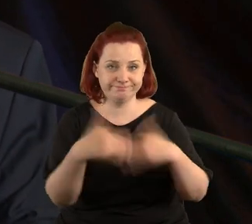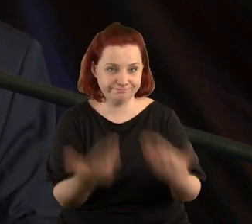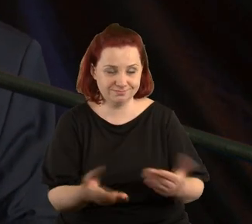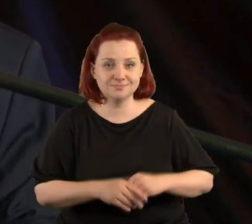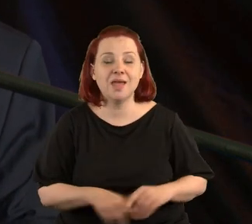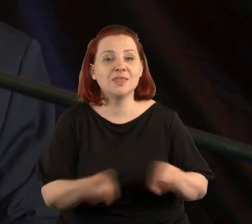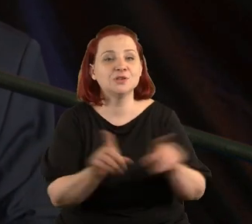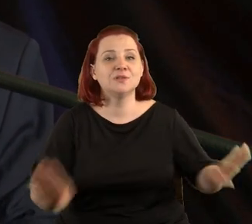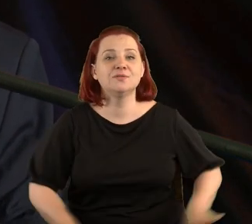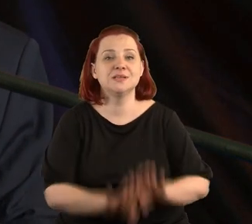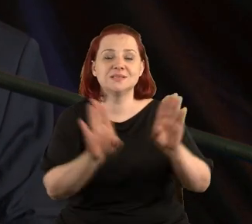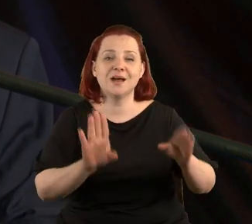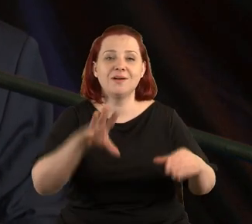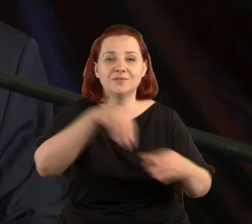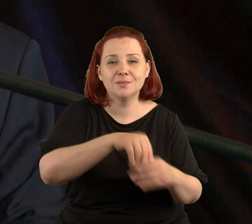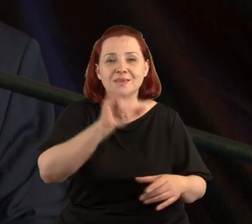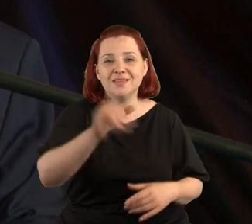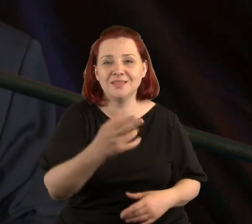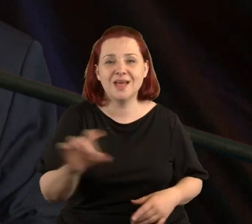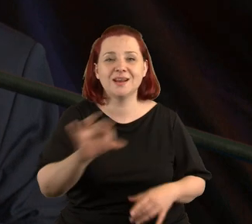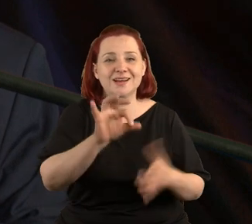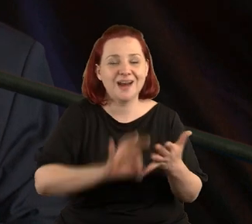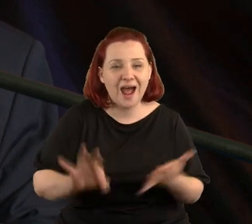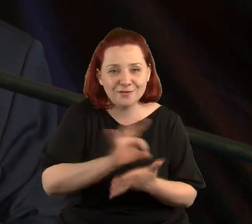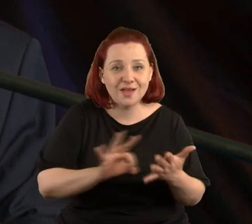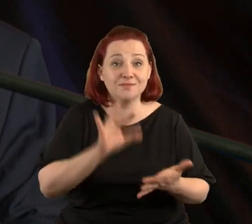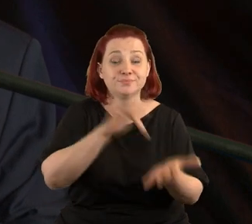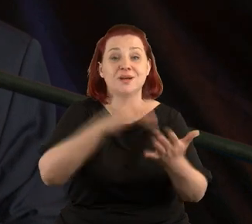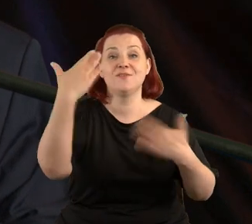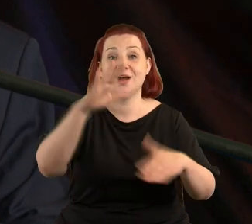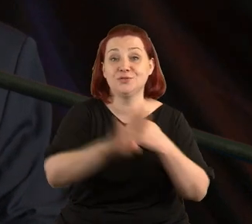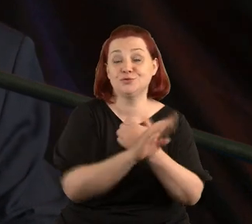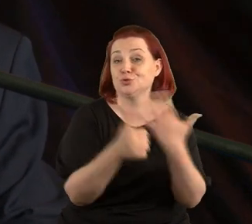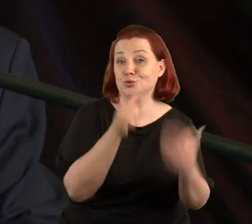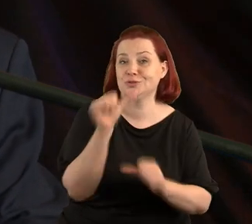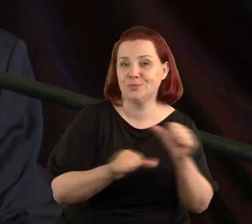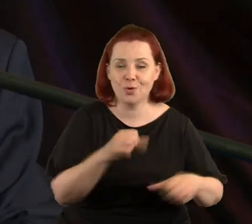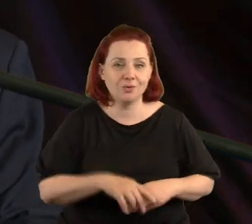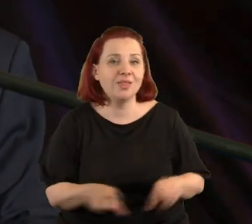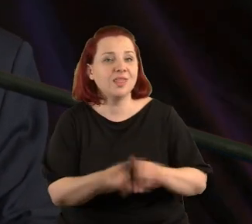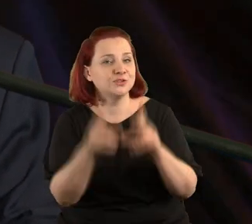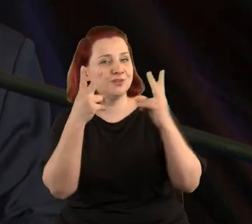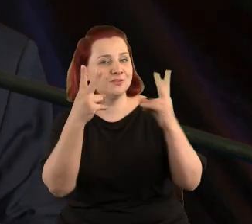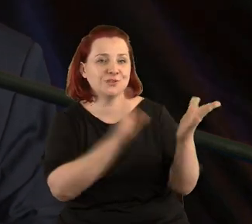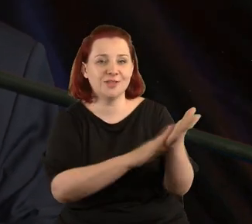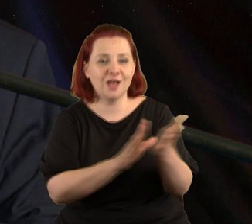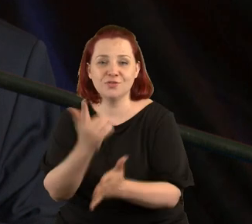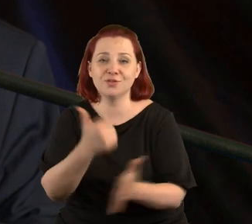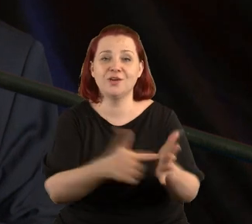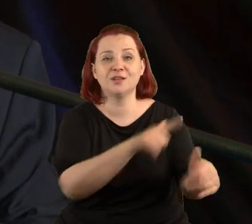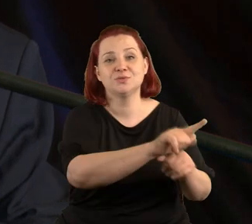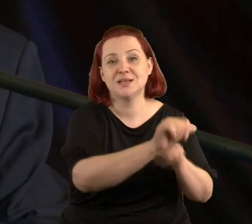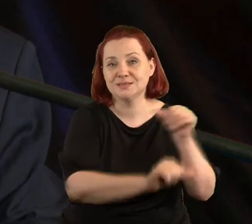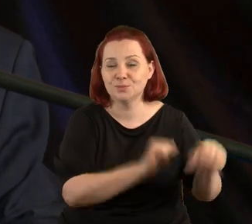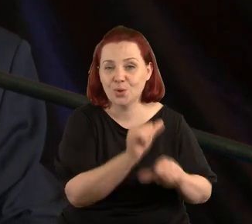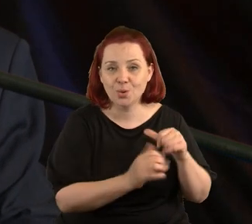na wystawie Intergrafia w Katowicach w 1996 roku. Ważne nagrody w 2012